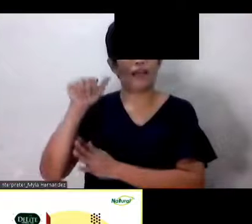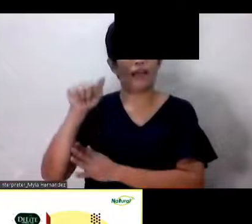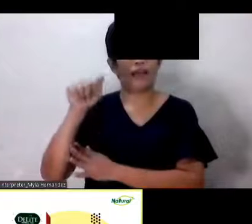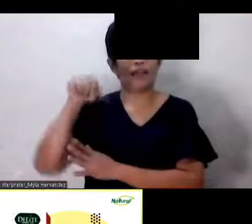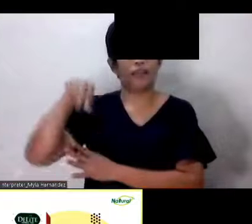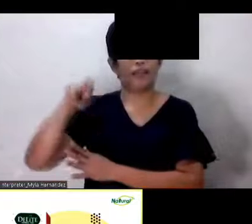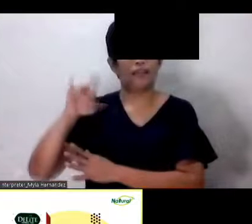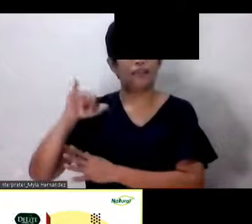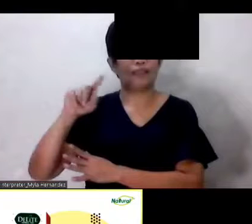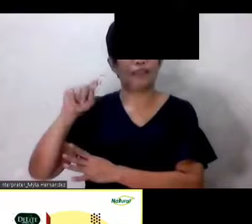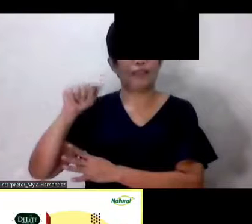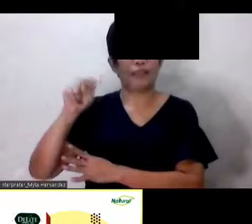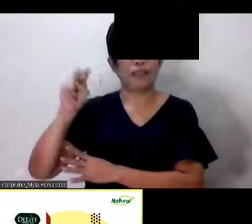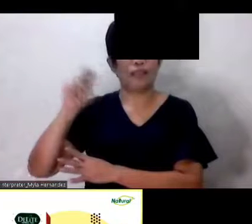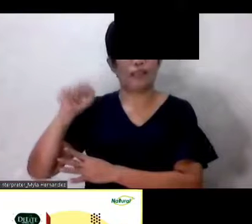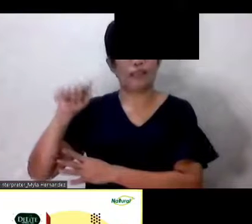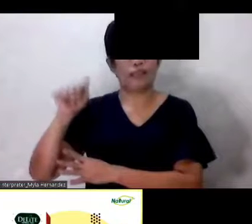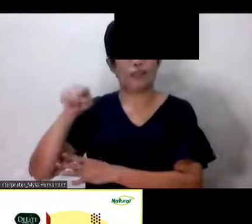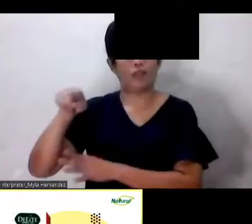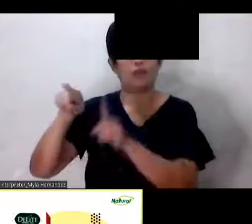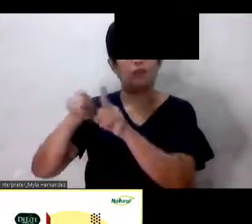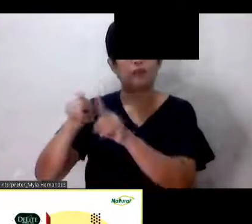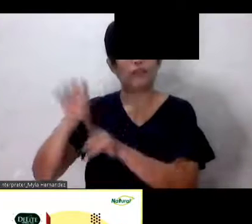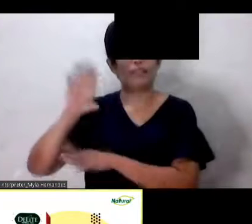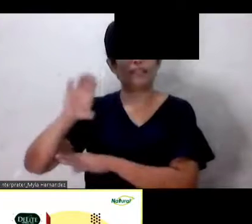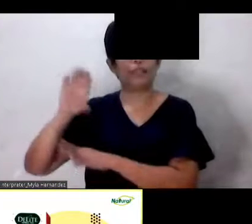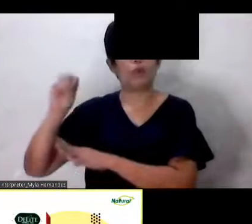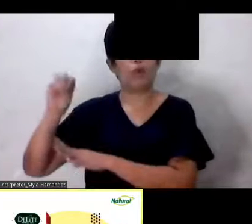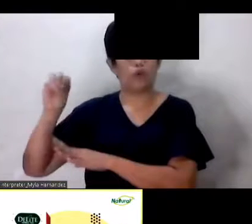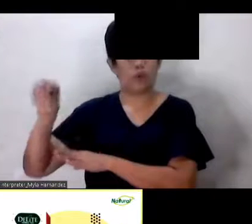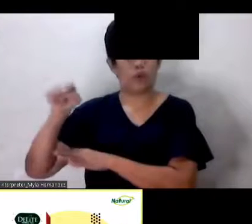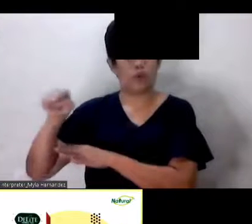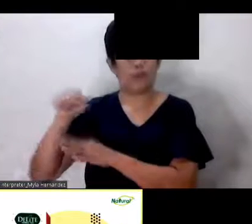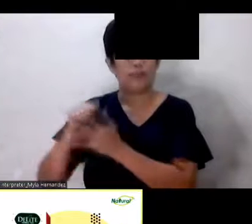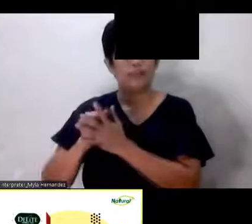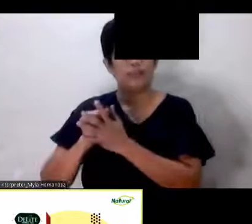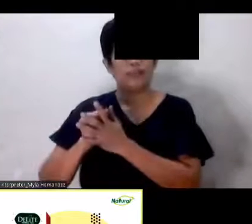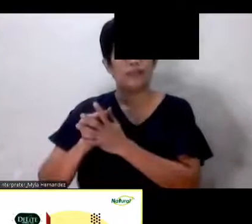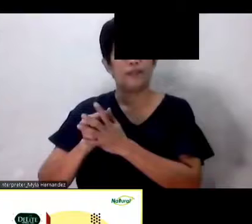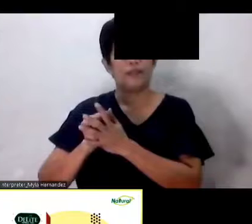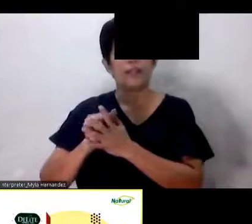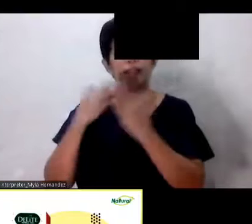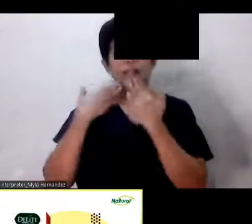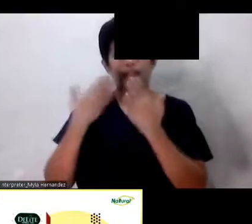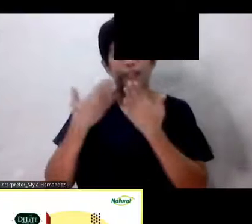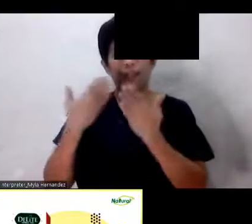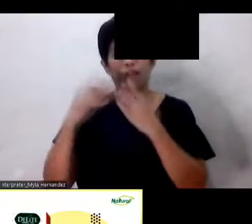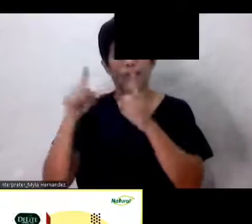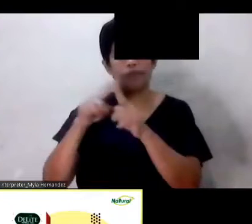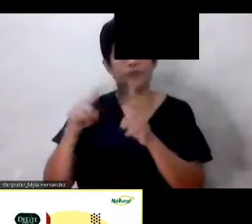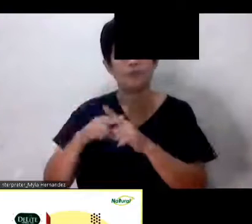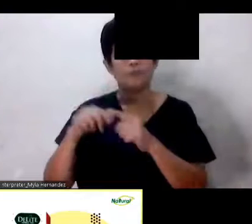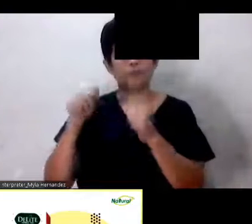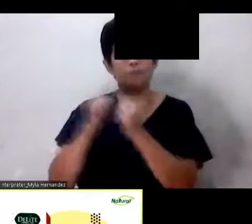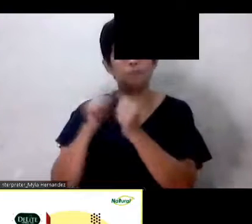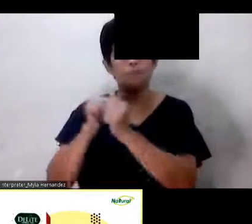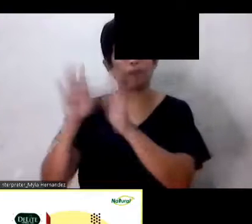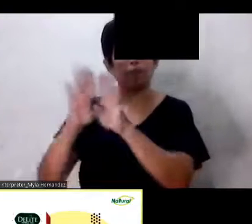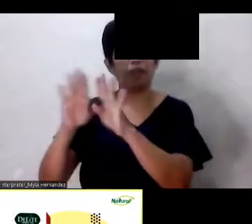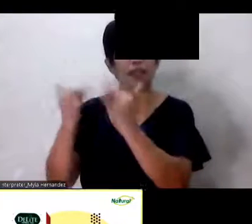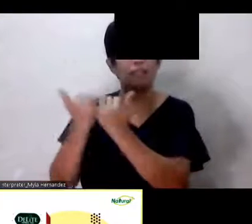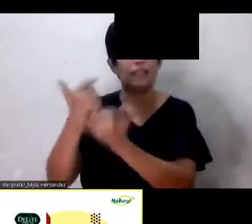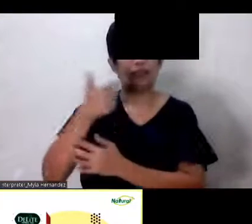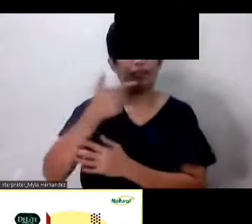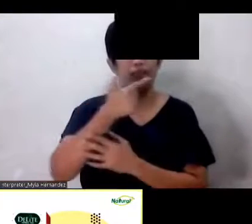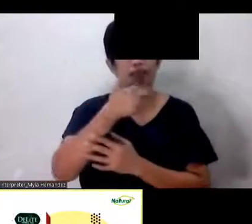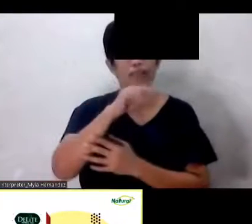CVM Credit and Finance. Nakikinig rin po sa atin ngayon. Maraming pong salamat sa inyo. At sa akaming kasama sa barangay grit,